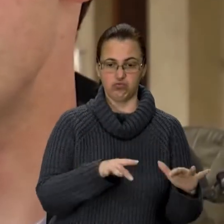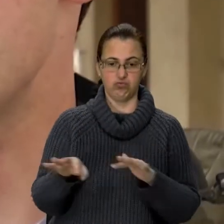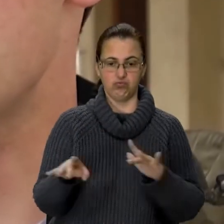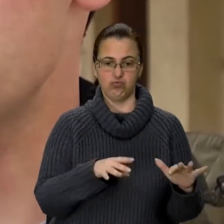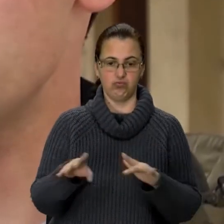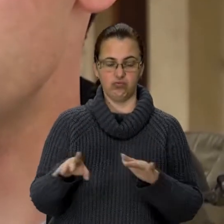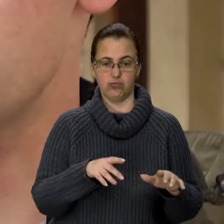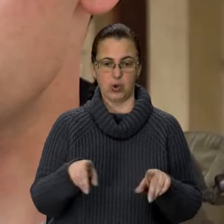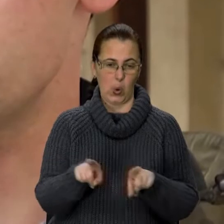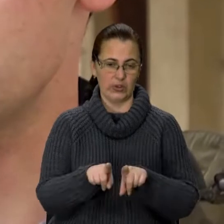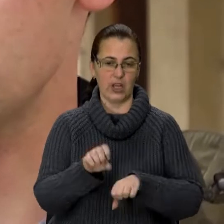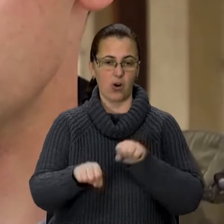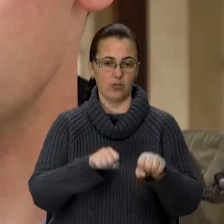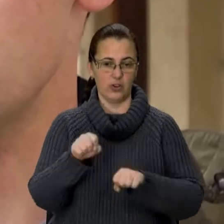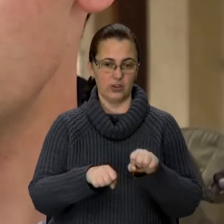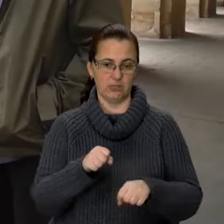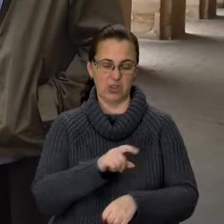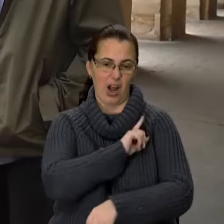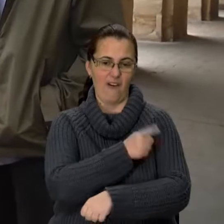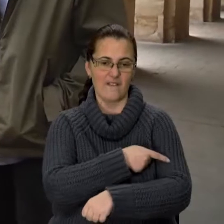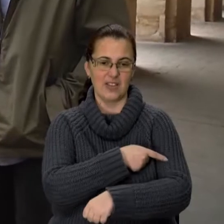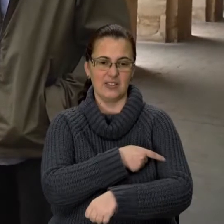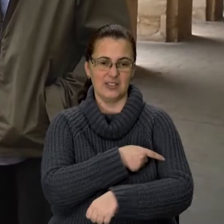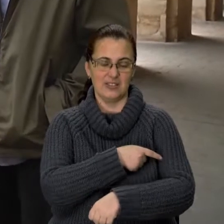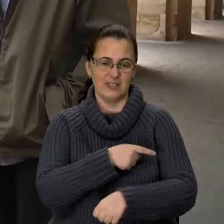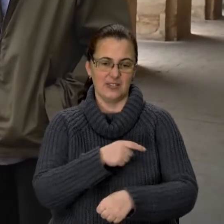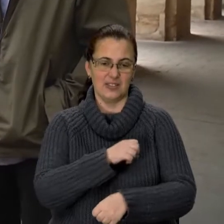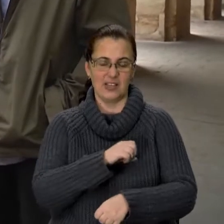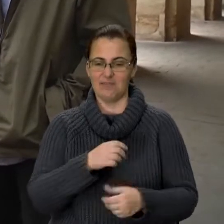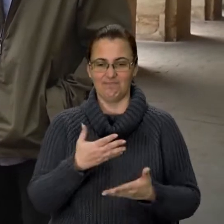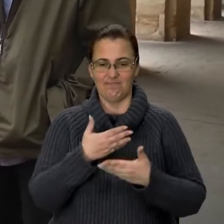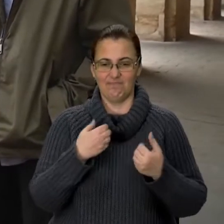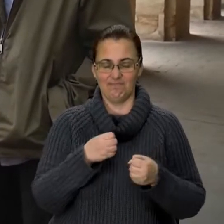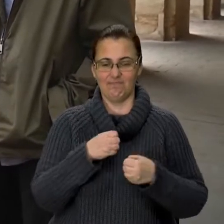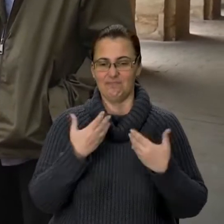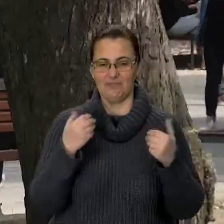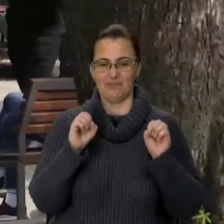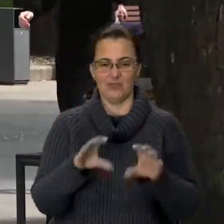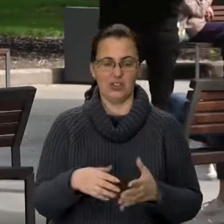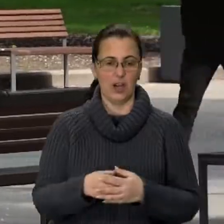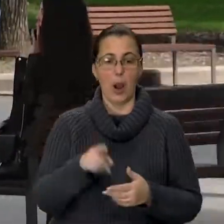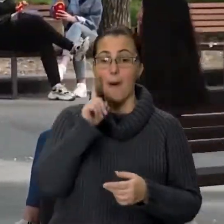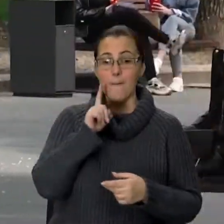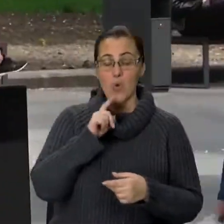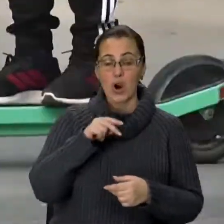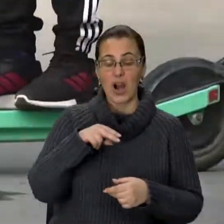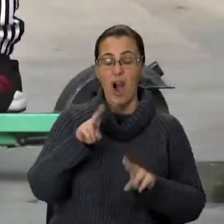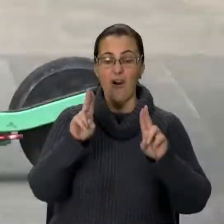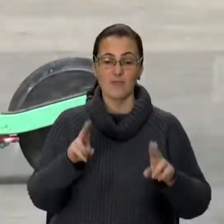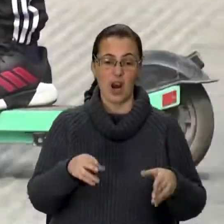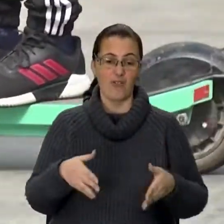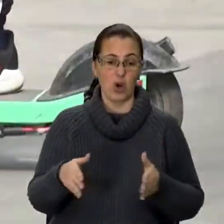практично не затрачається якихось фізичних засиль. Чиновник каже, оскільки про такий транспорт нічого поки не написали у ПДР і сам